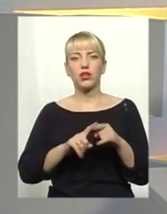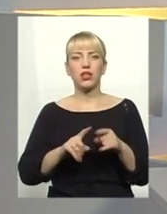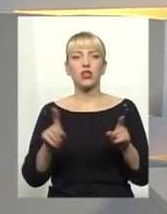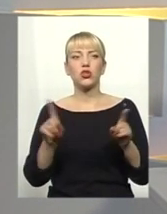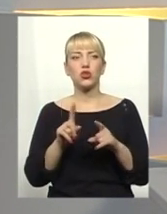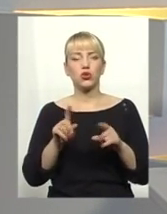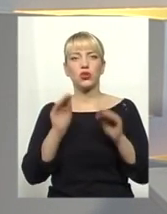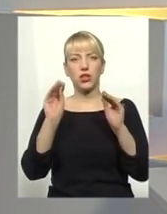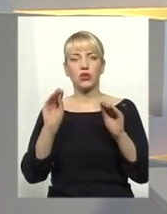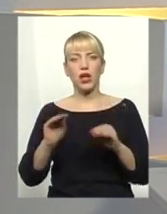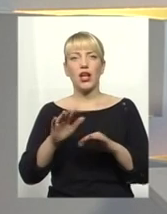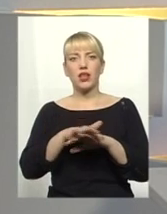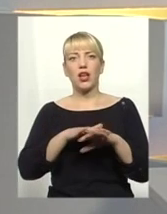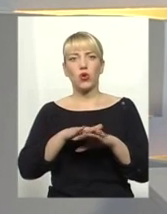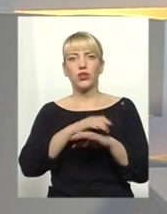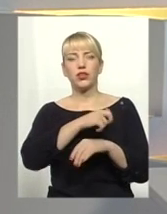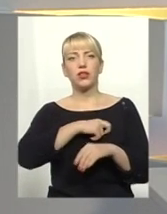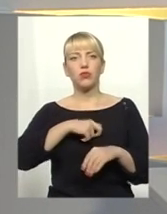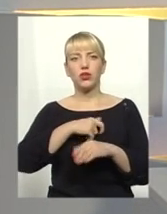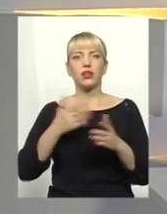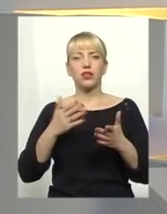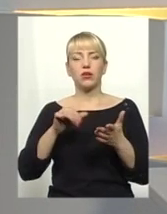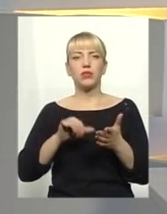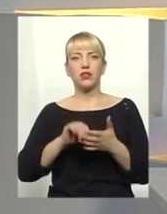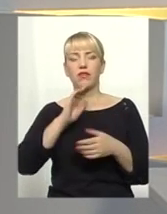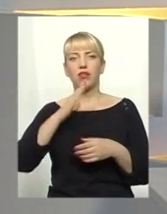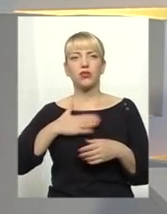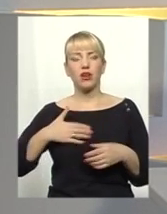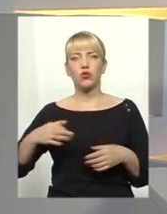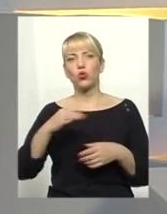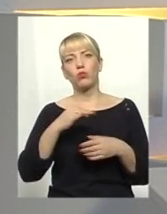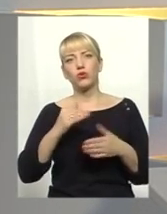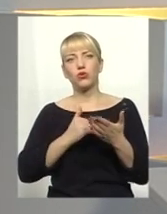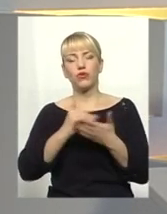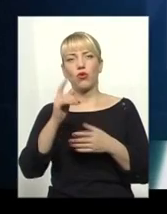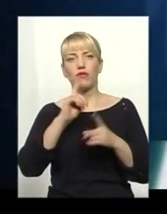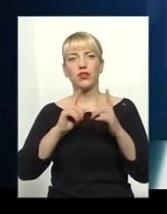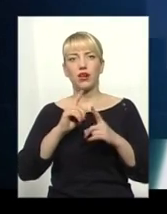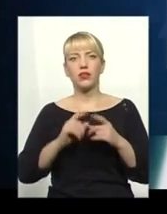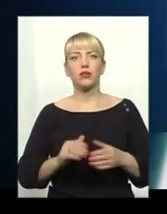задекларували народні депутати, які представляють нашу область у Верховній Раді. Будь ласка.